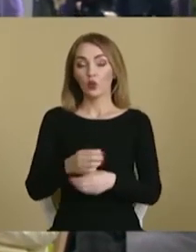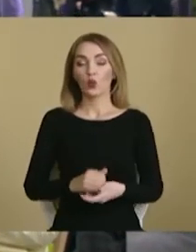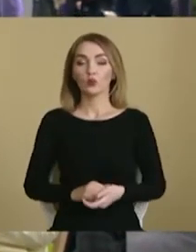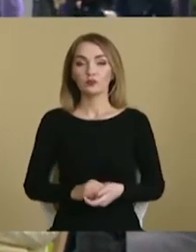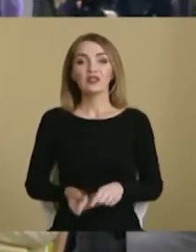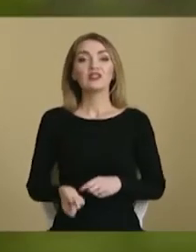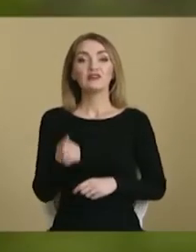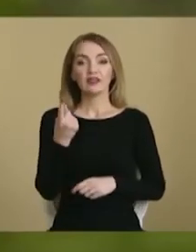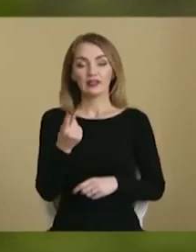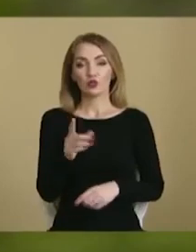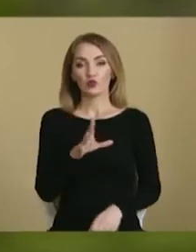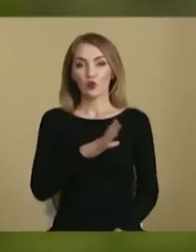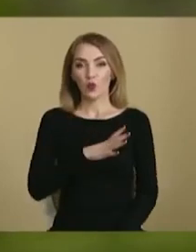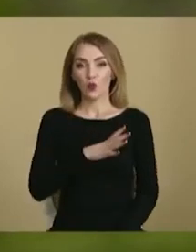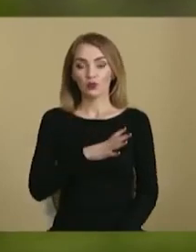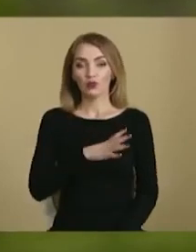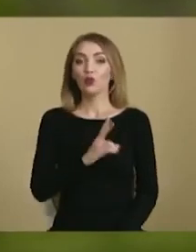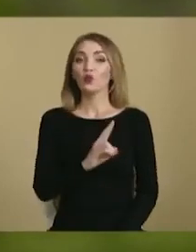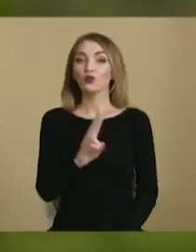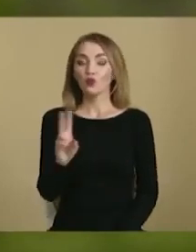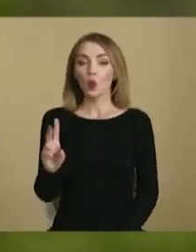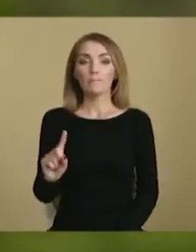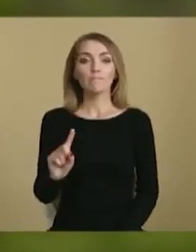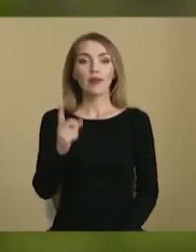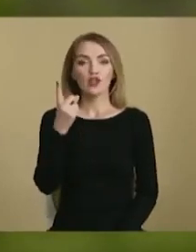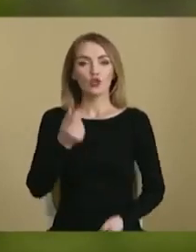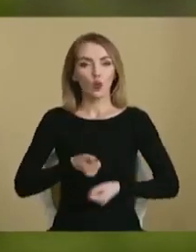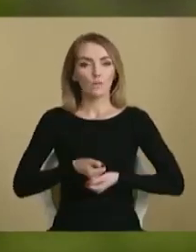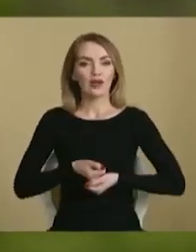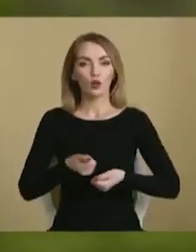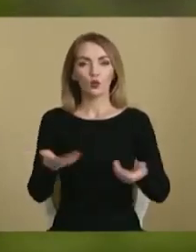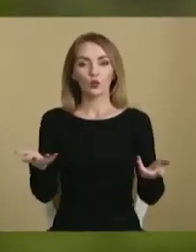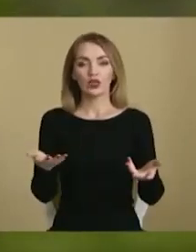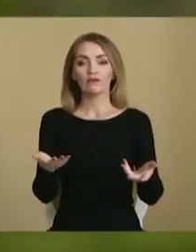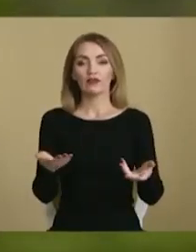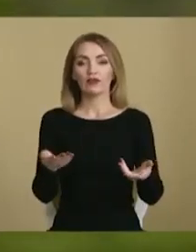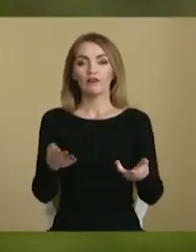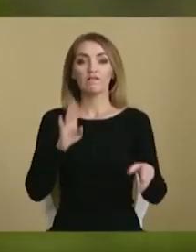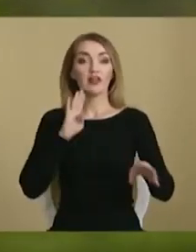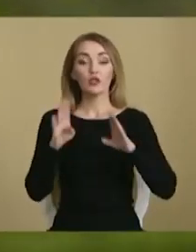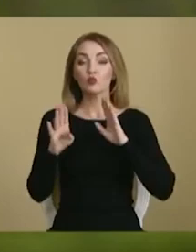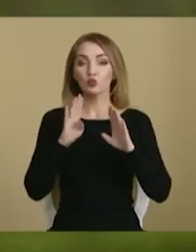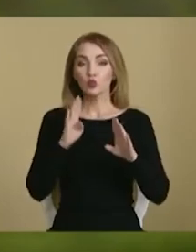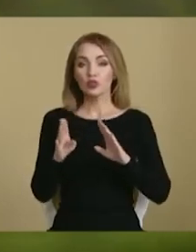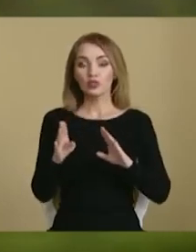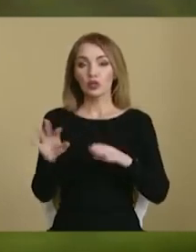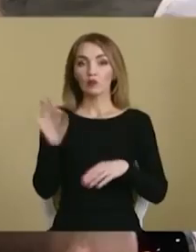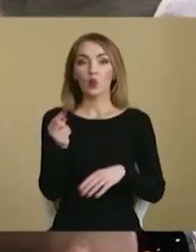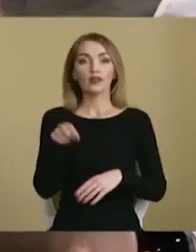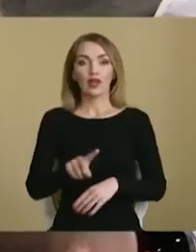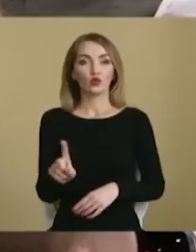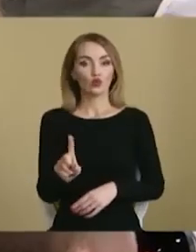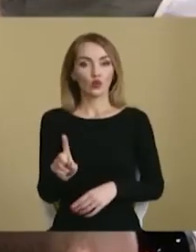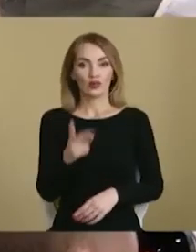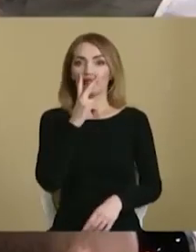Звідки воно йшло? Хто перший оприлюднив в Фейсбуці? Про те, що